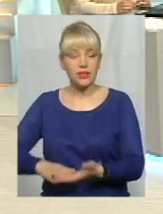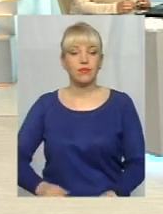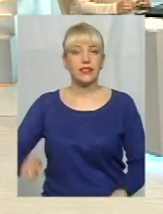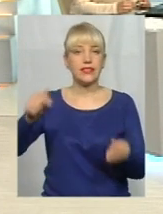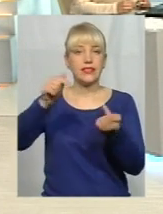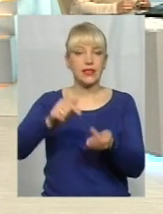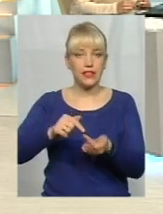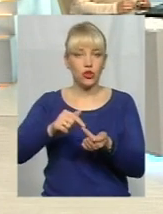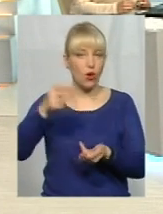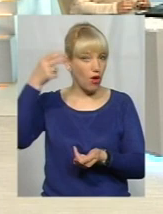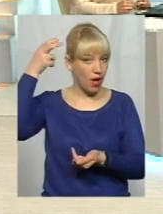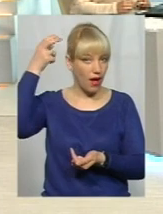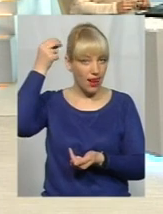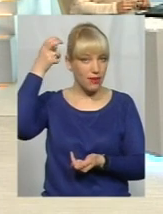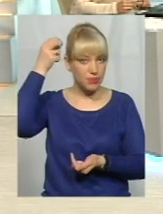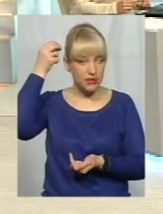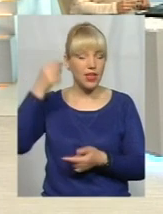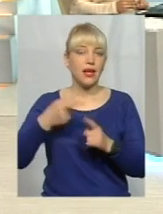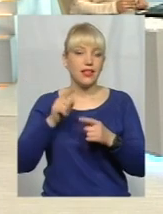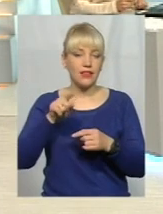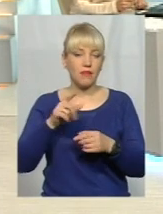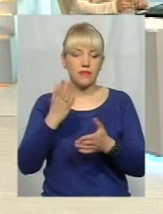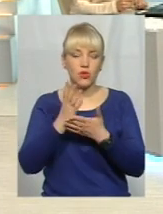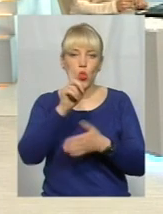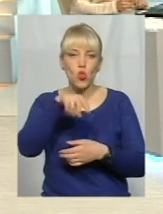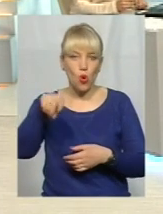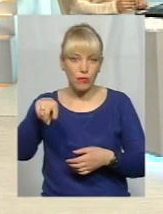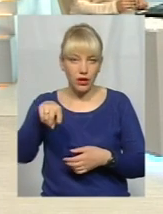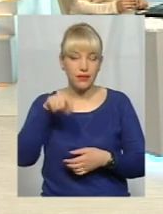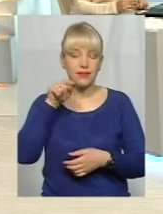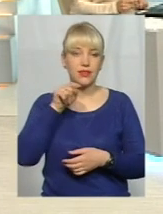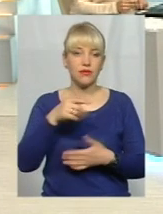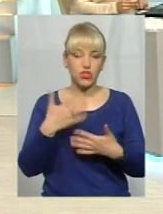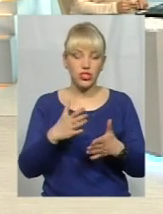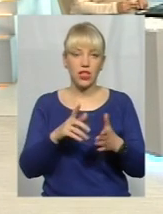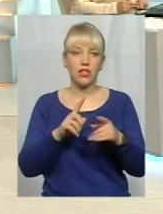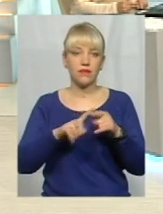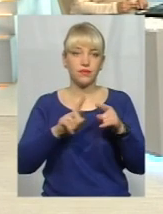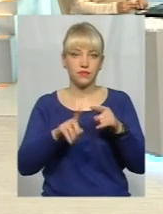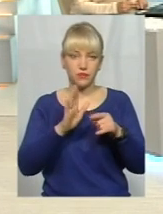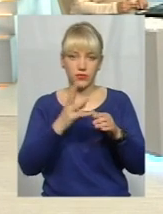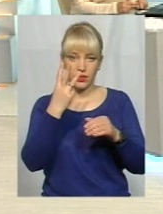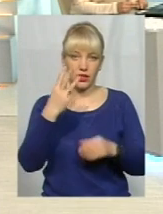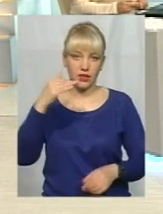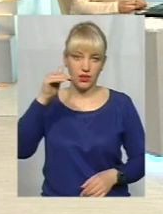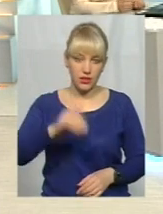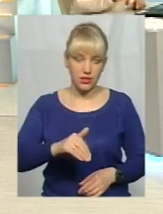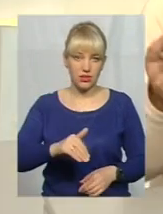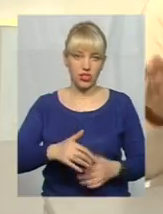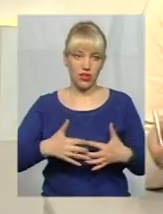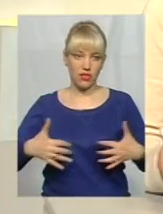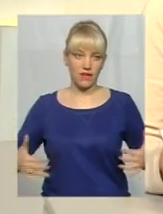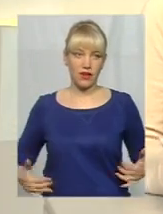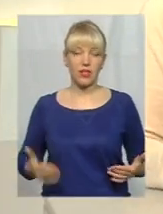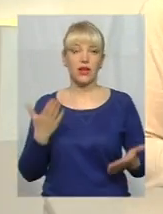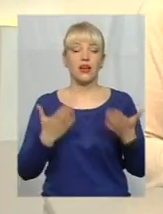кліпс, на кожній кліпсі є номер. І от на сьогоднішній день ми вже доходимо до 3 тисяч вістерилізованих тварин. Якщо